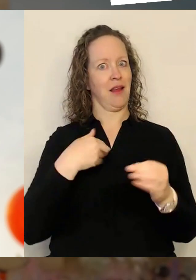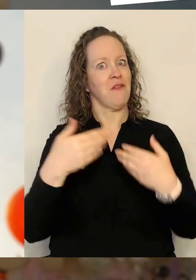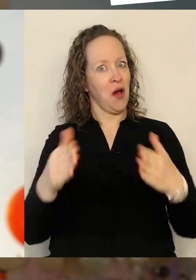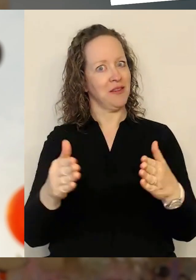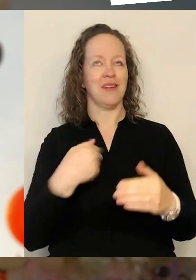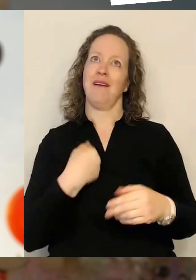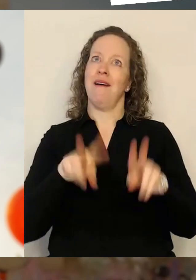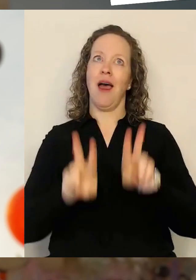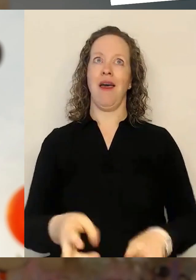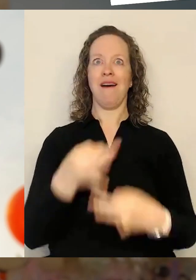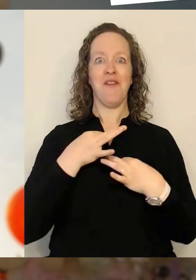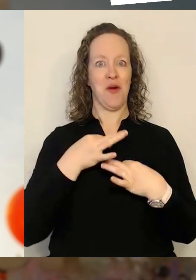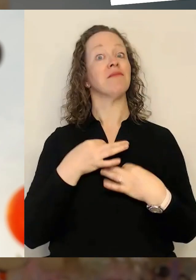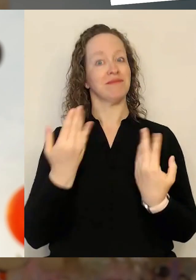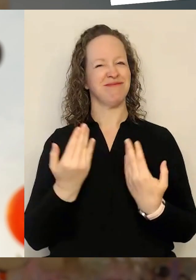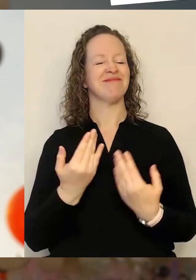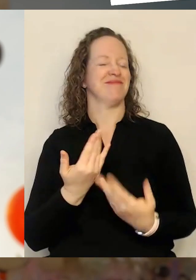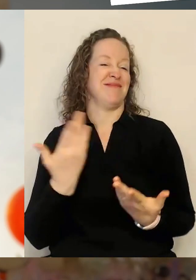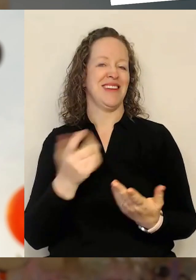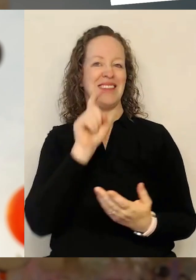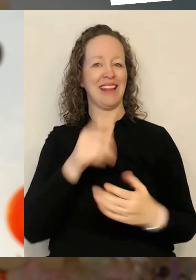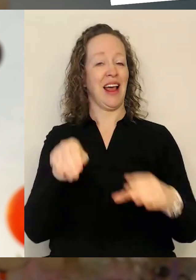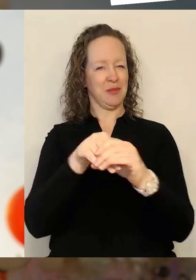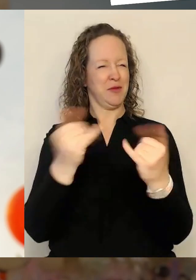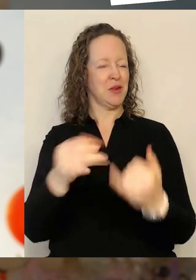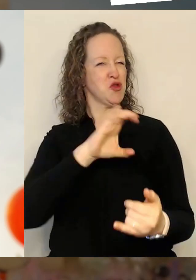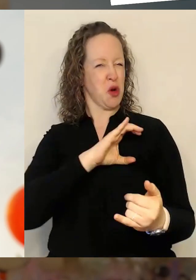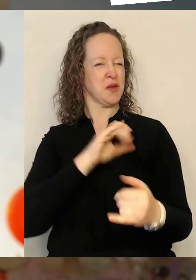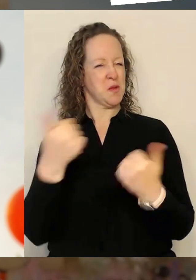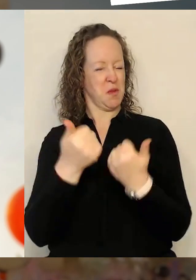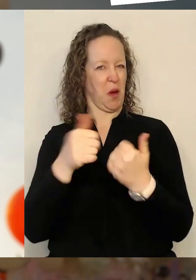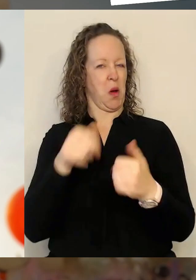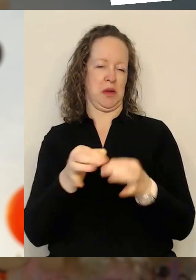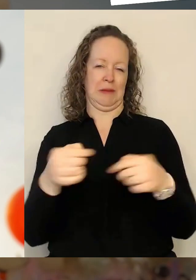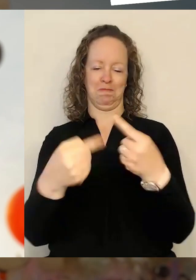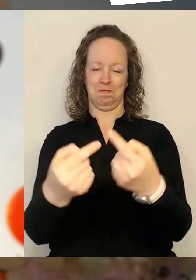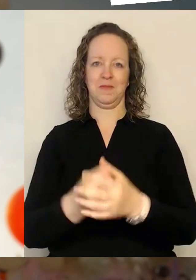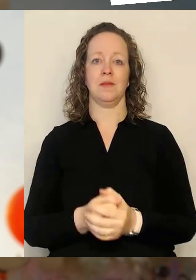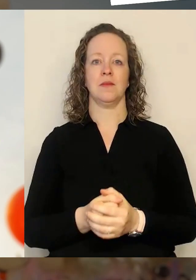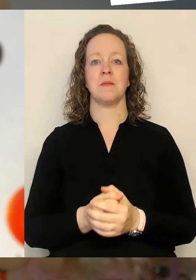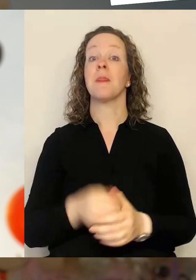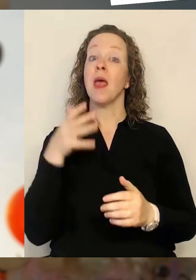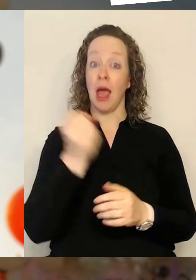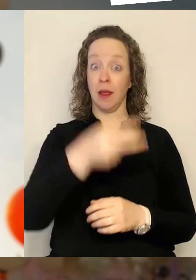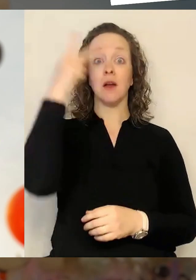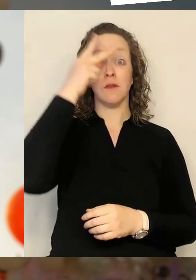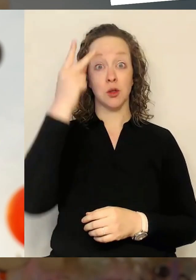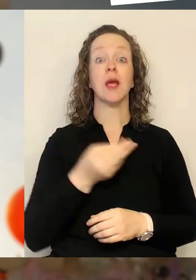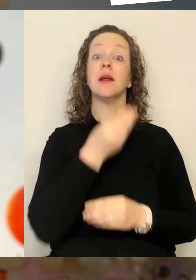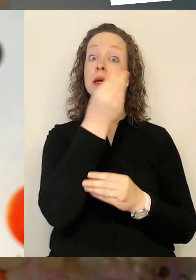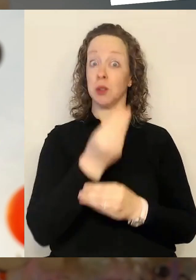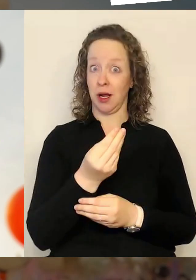digitale Teilhabe ist. Entdecken, verstehen, gestalten, das ist ja das Motto in diesem Jahr und rund